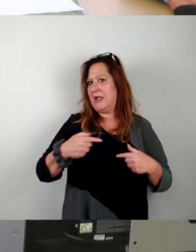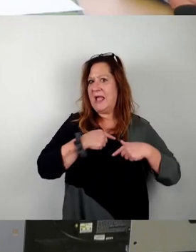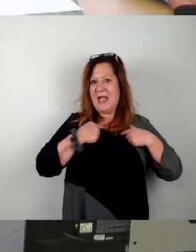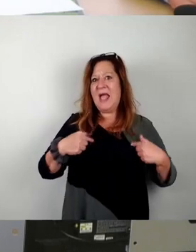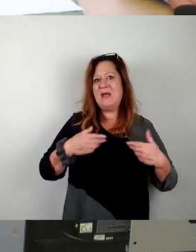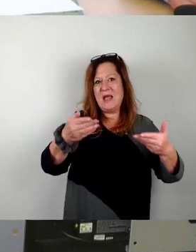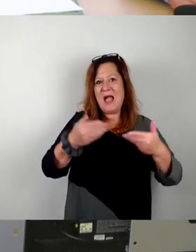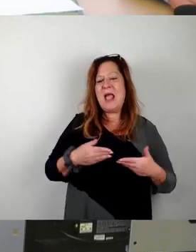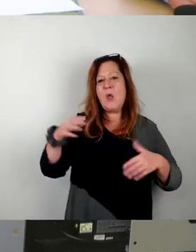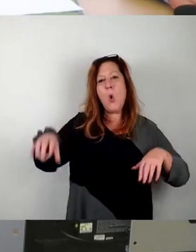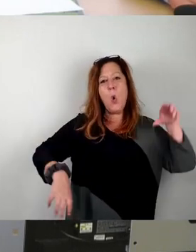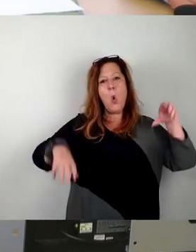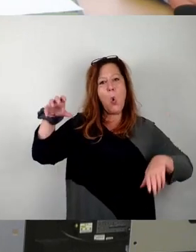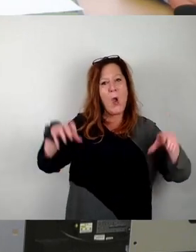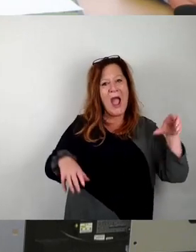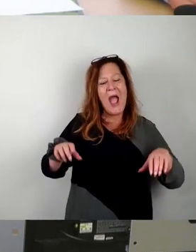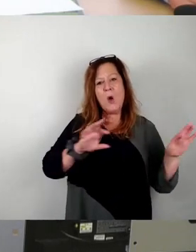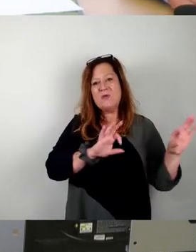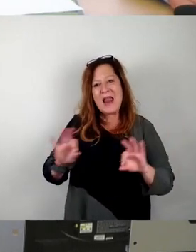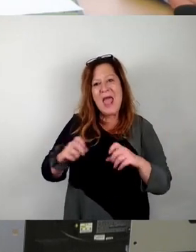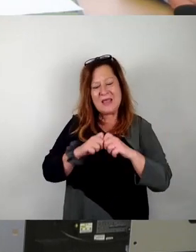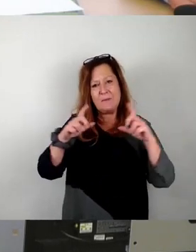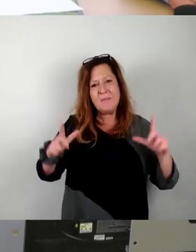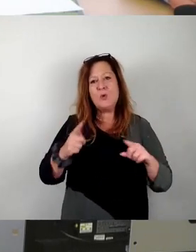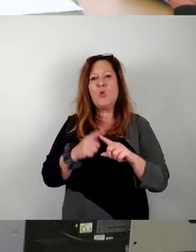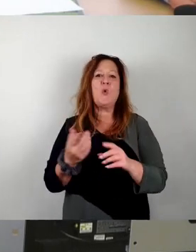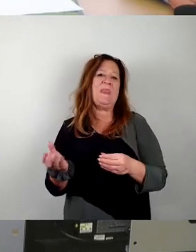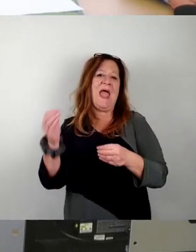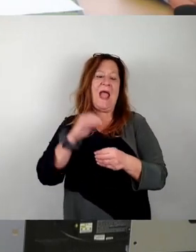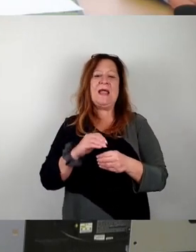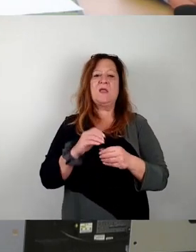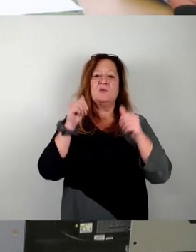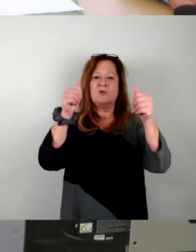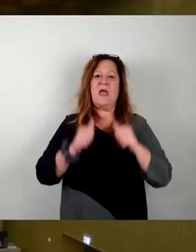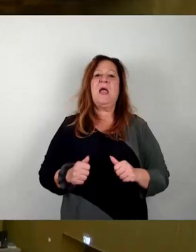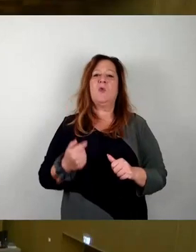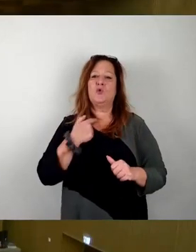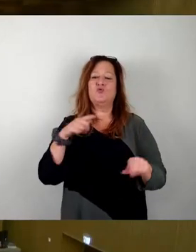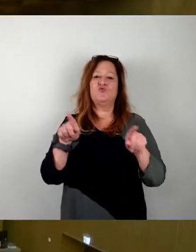Hochhausleitbild als auch unserem Ergänzungsänderungsantrag zuzustimmen. Und danke Ihnen für Ihre Aufmerksamkeit.